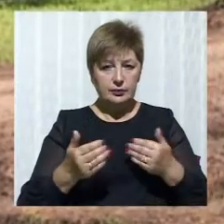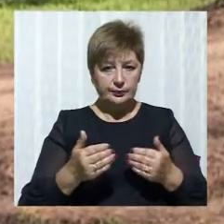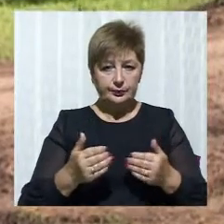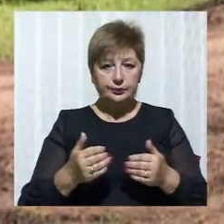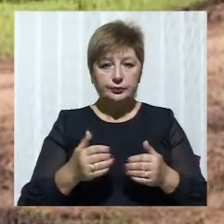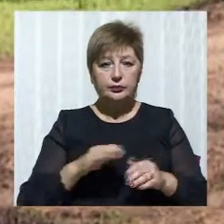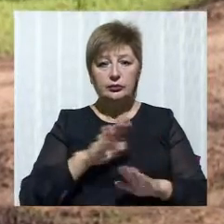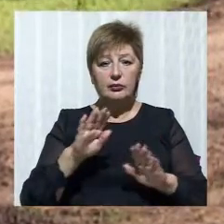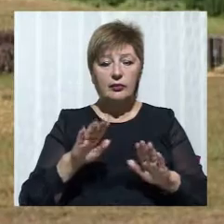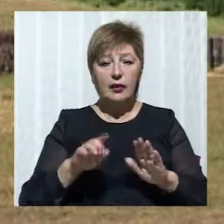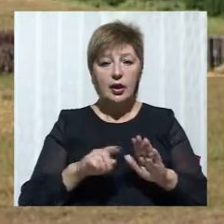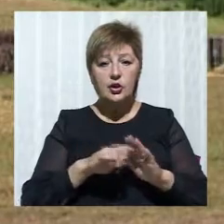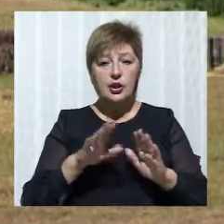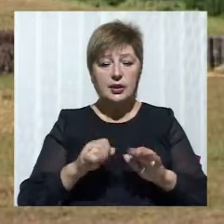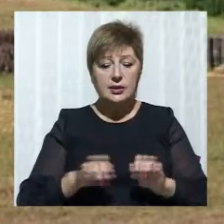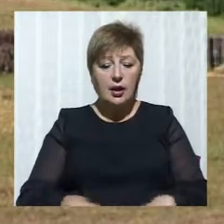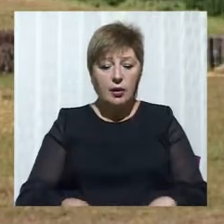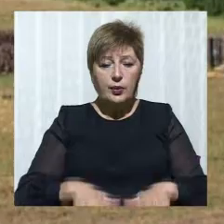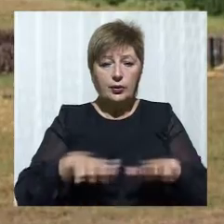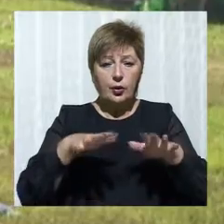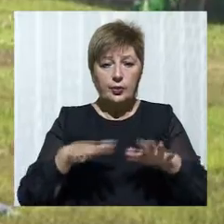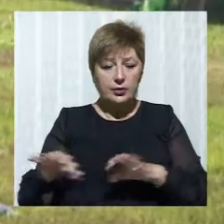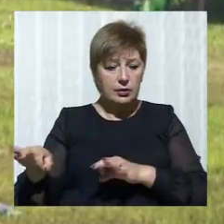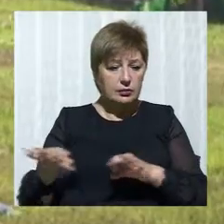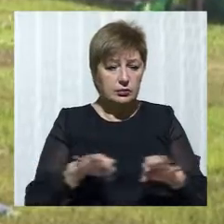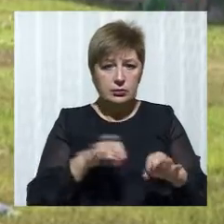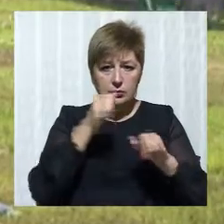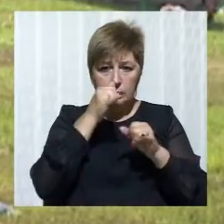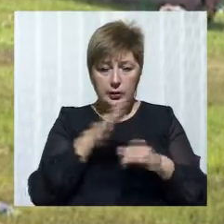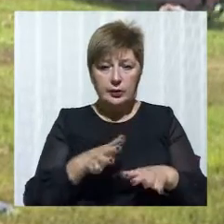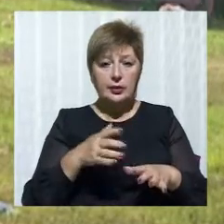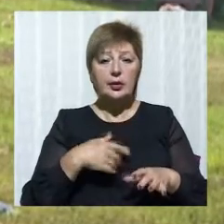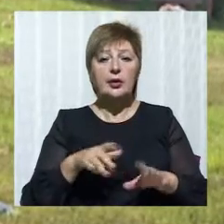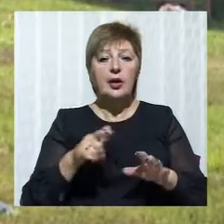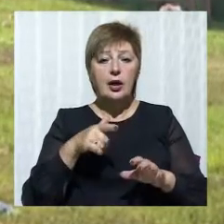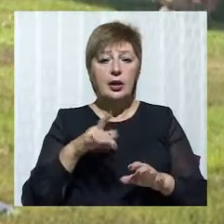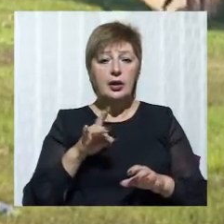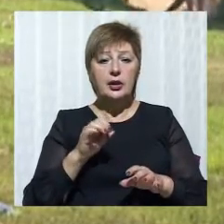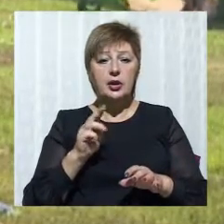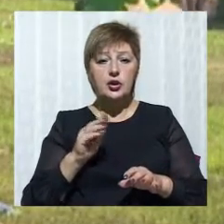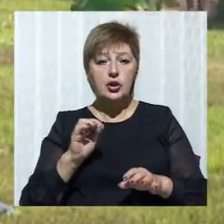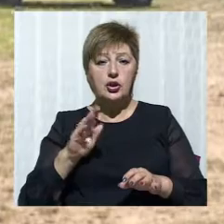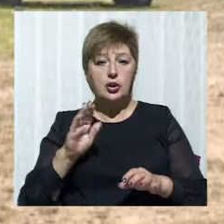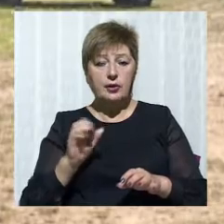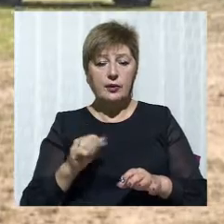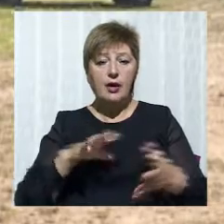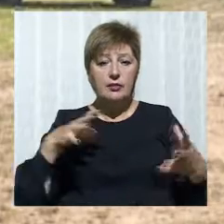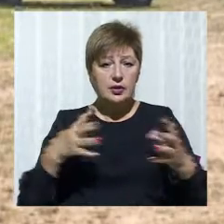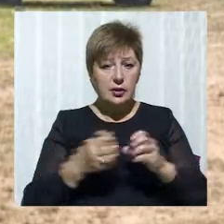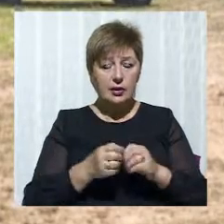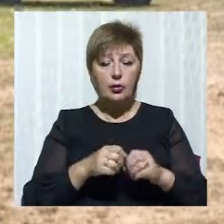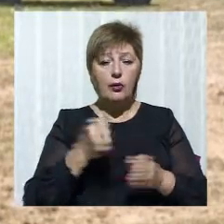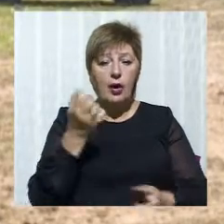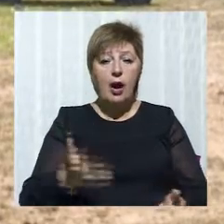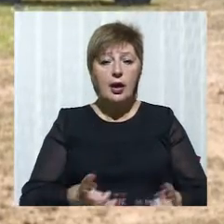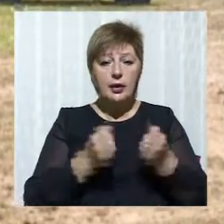в Балці, де проходив фестиваль, виїзд автотранспорту було ускладнено. За словами Дарії Гречішової, речниці-рятувальників Ніверпетровської області, загалом рятувальники